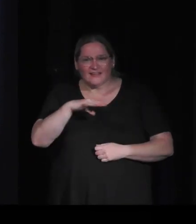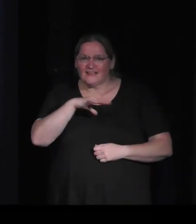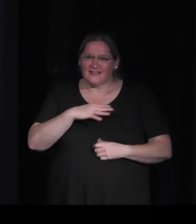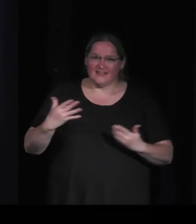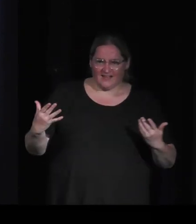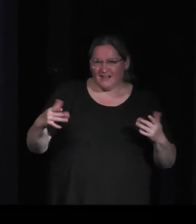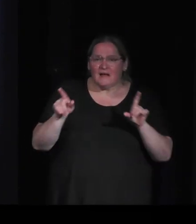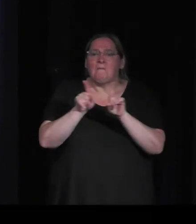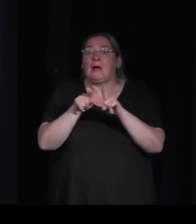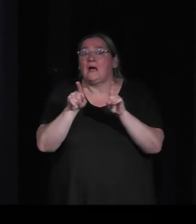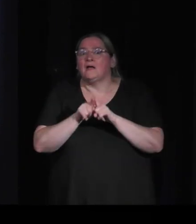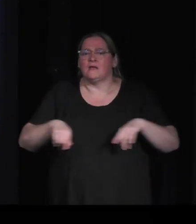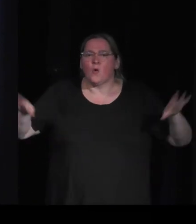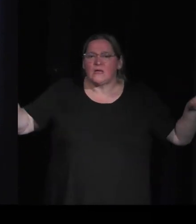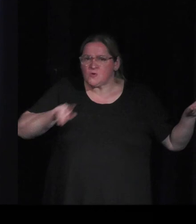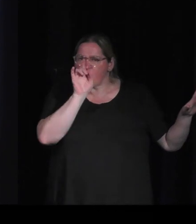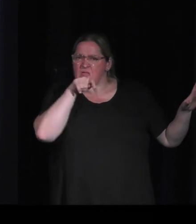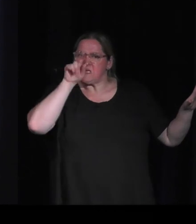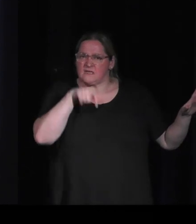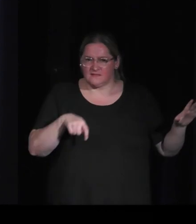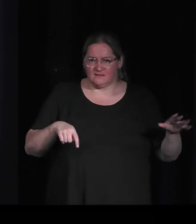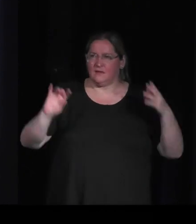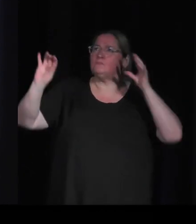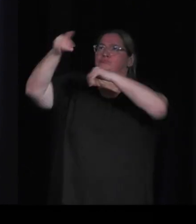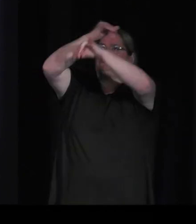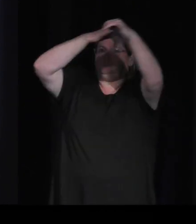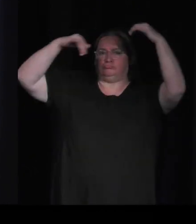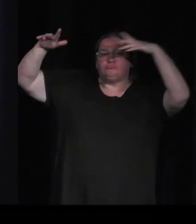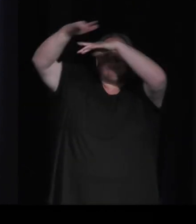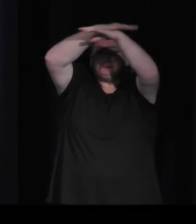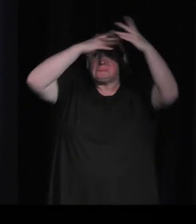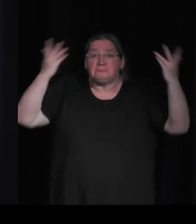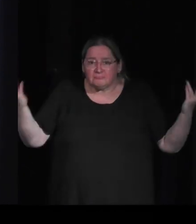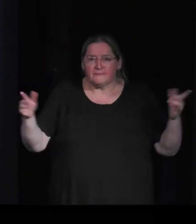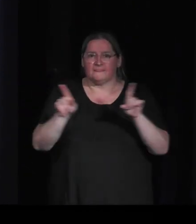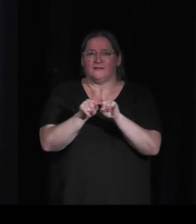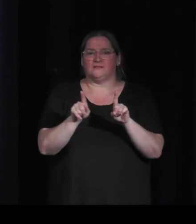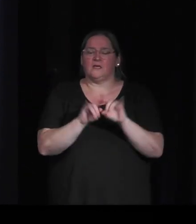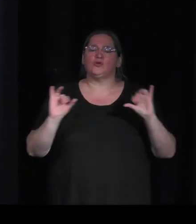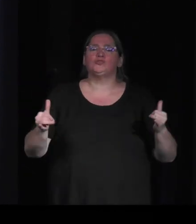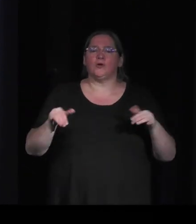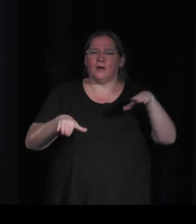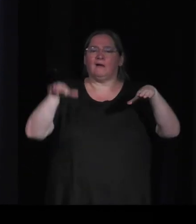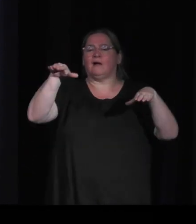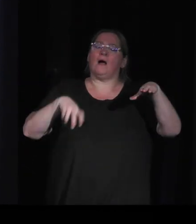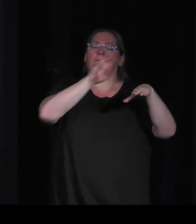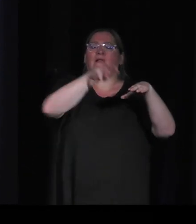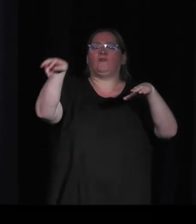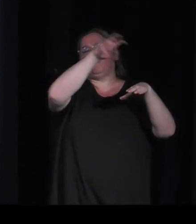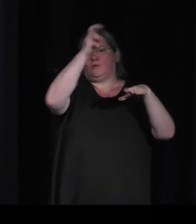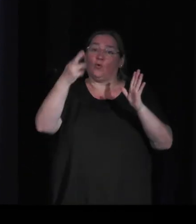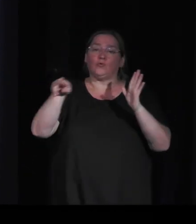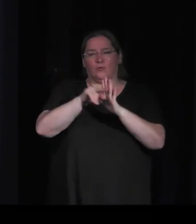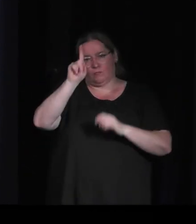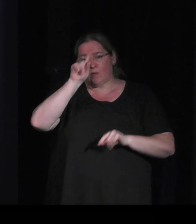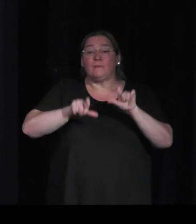des oiseaux aussi et puis on a tous ces jeux de plateforme même qui reviennent finalement parce que probablement à cause des créateurs qui